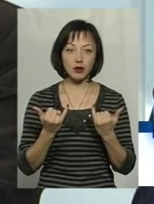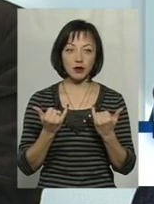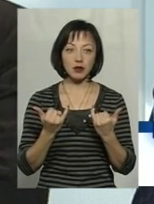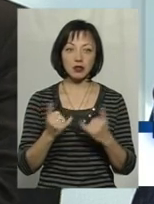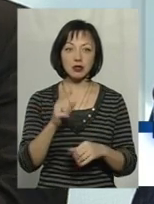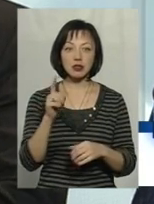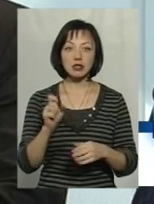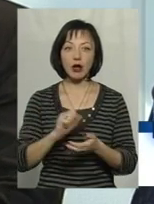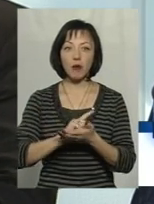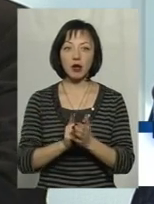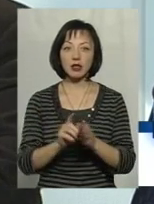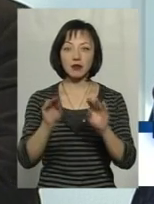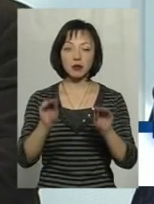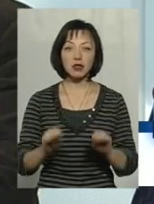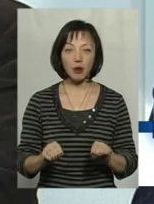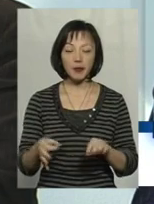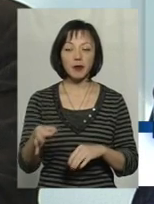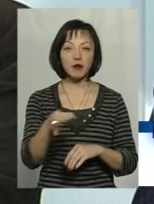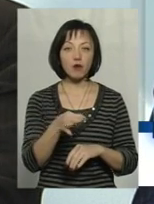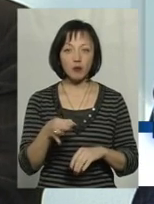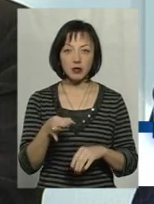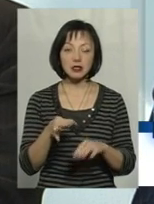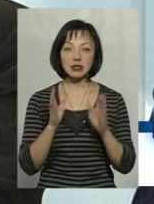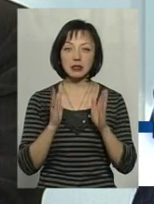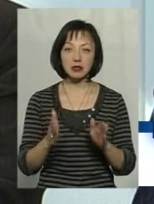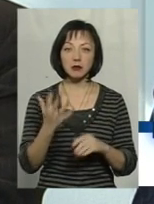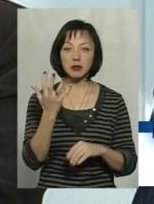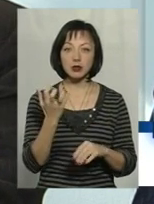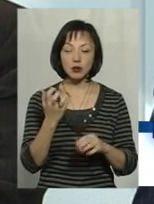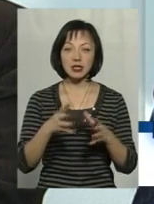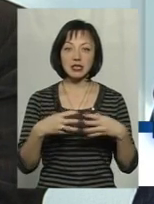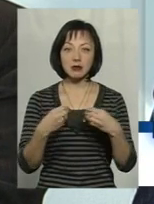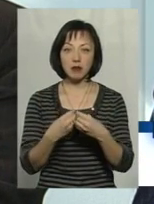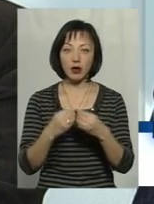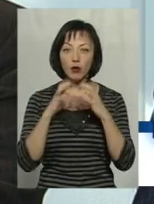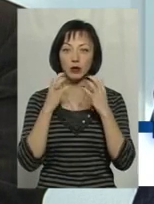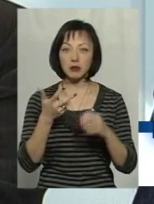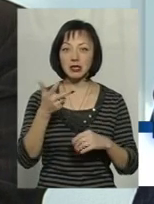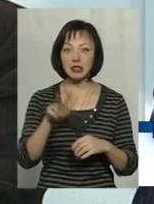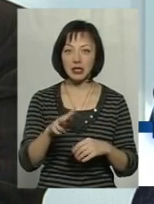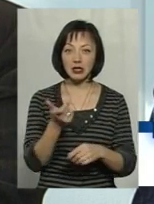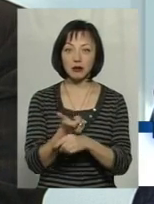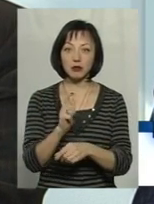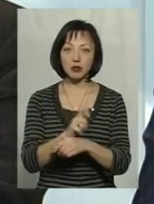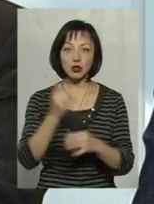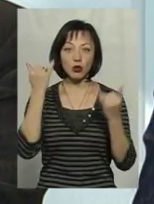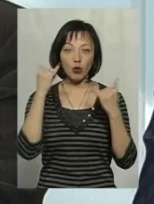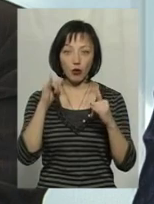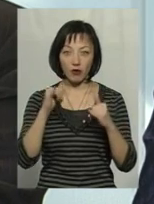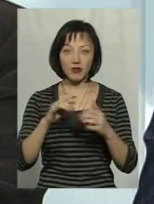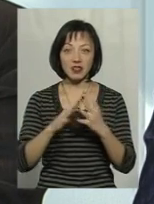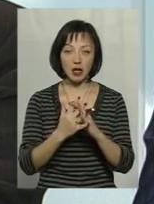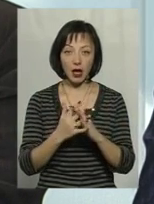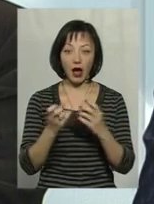оперативними даними, в області всього-навсього 500 сімей, де отримують 3 і більше корови на